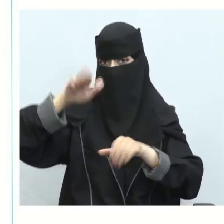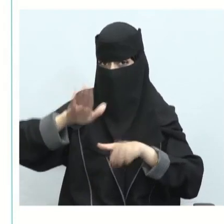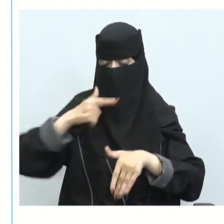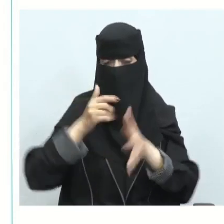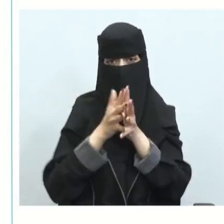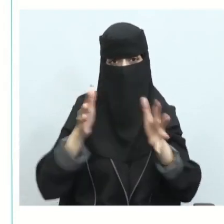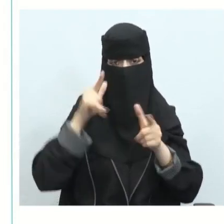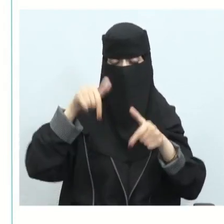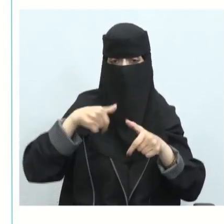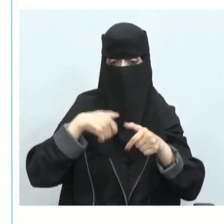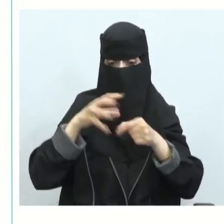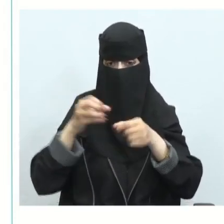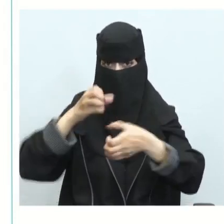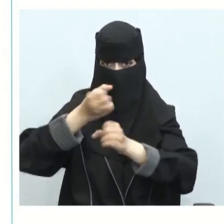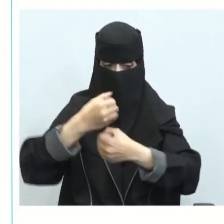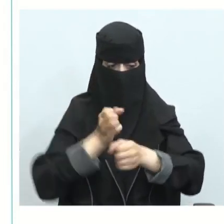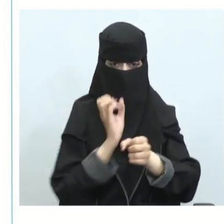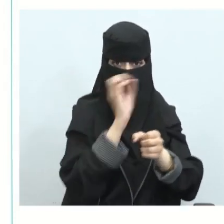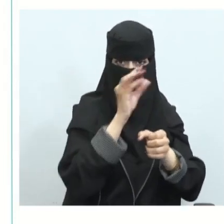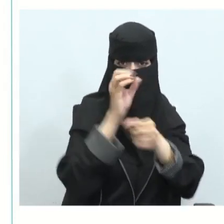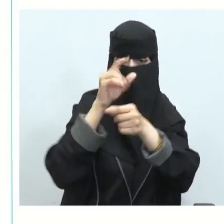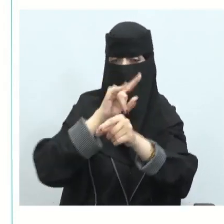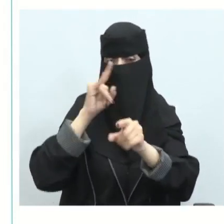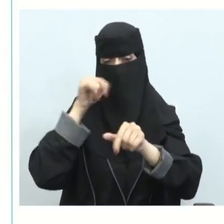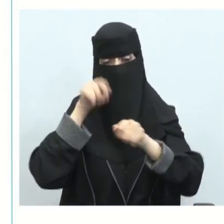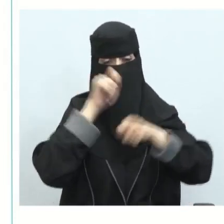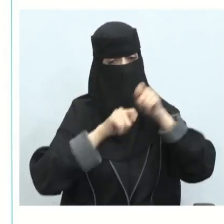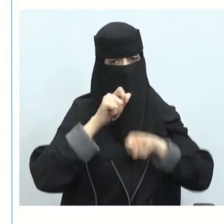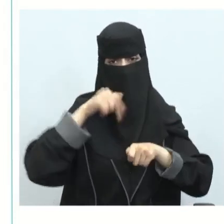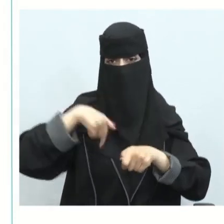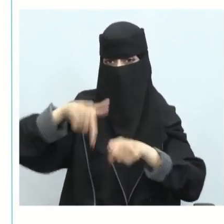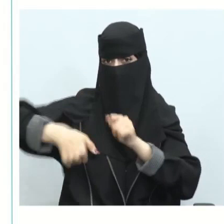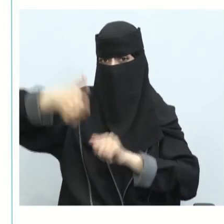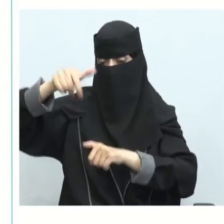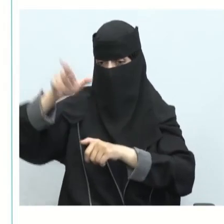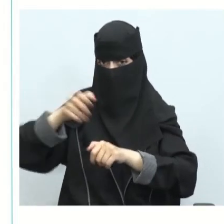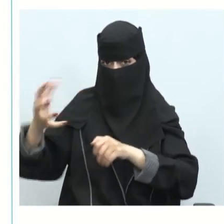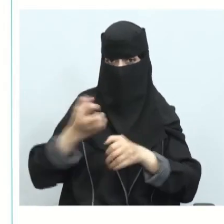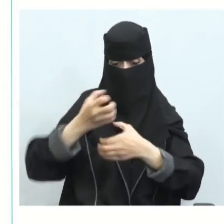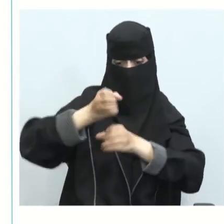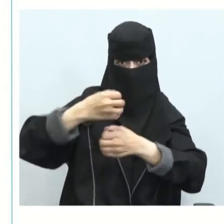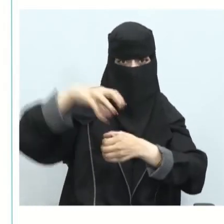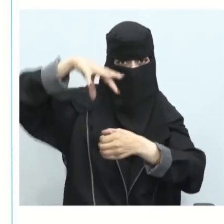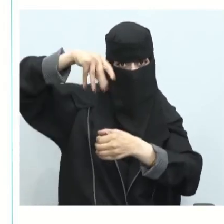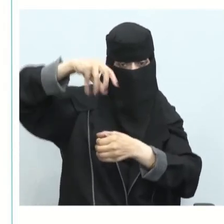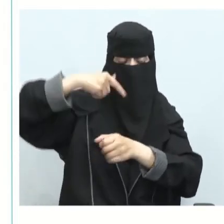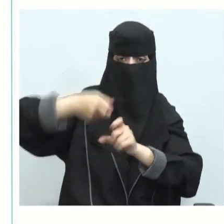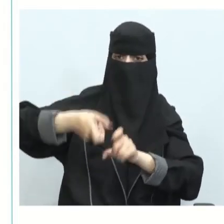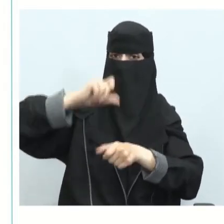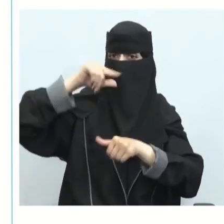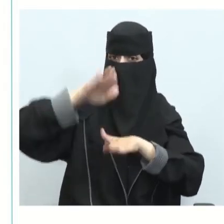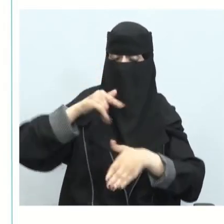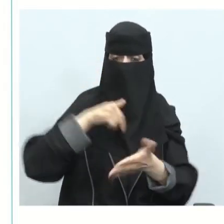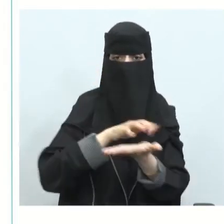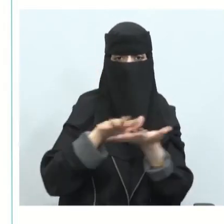كمية بلاستيك لكي لا نستخدم بلاستيك الفعالية وبالتالي إذن لن يكون لك خطر على الأرض